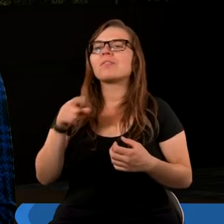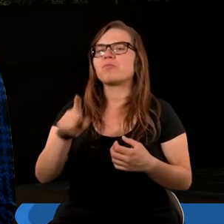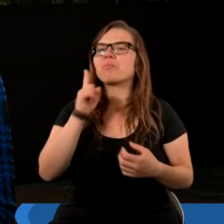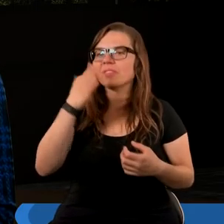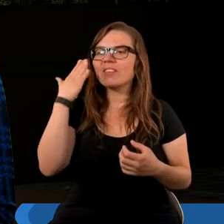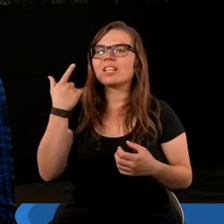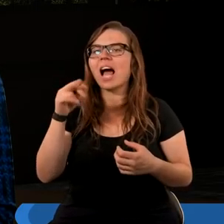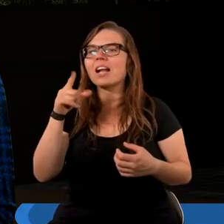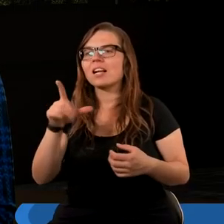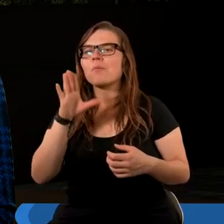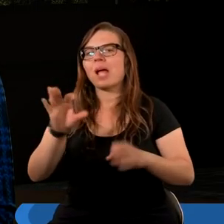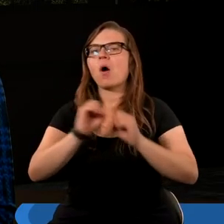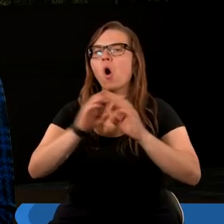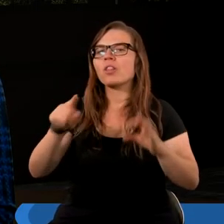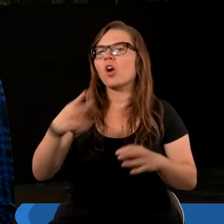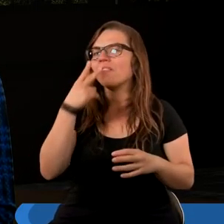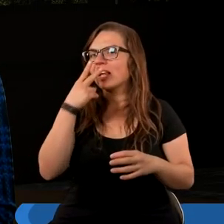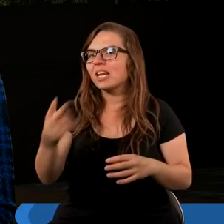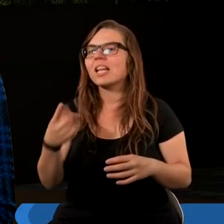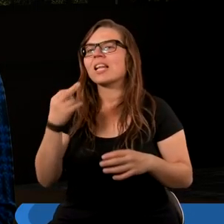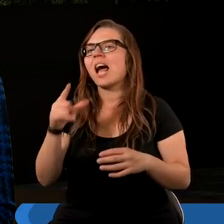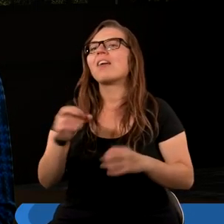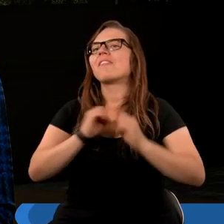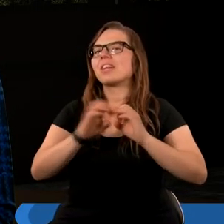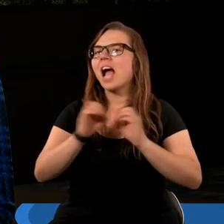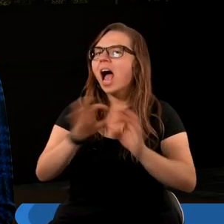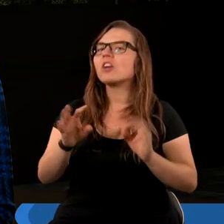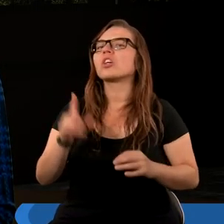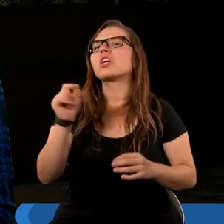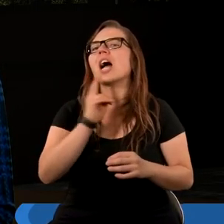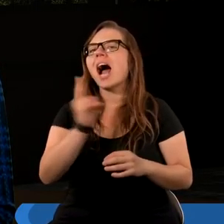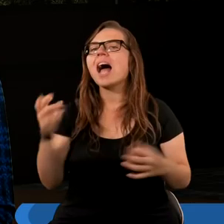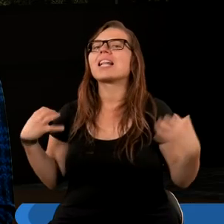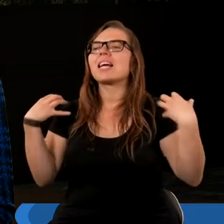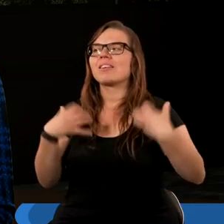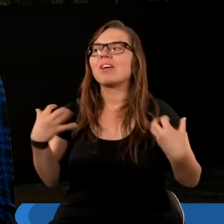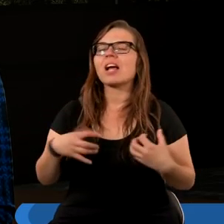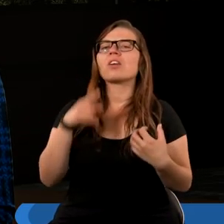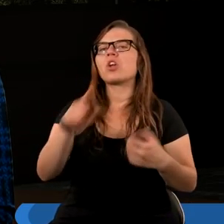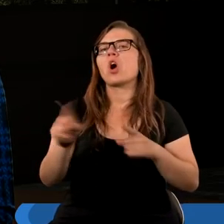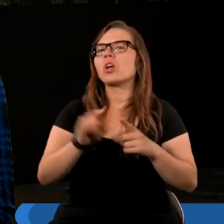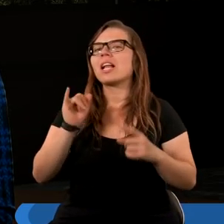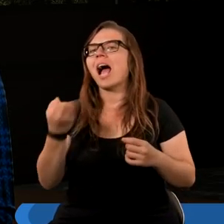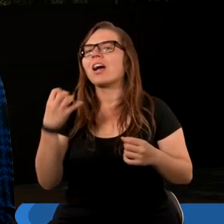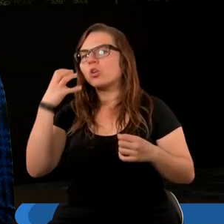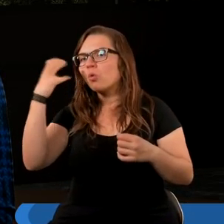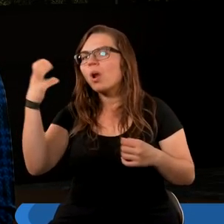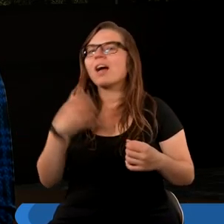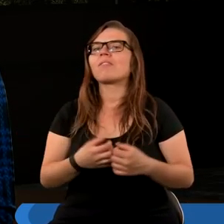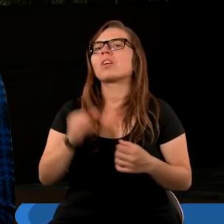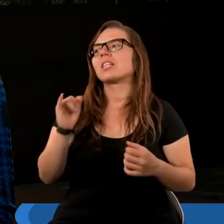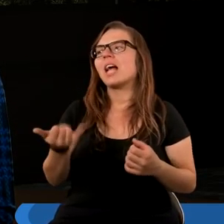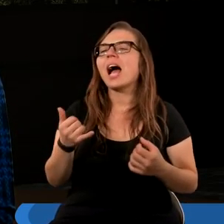wiadomo, że Daniel miał objaśnione to widzenie i Danielowi wyjaśniono, że każde zwierzę oznacza jakieś królestwo,